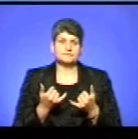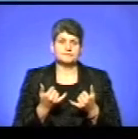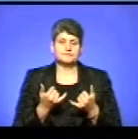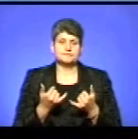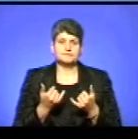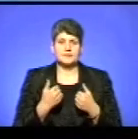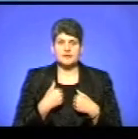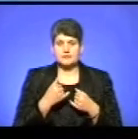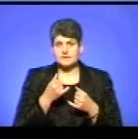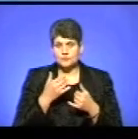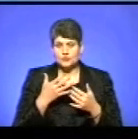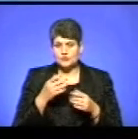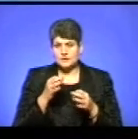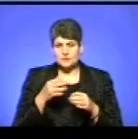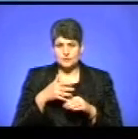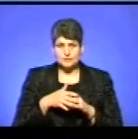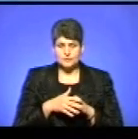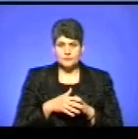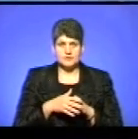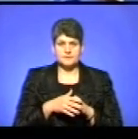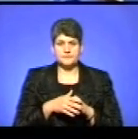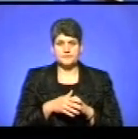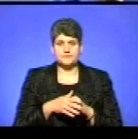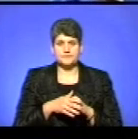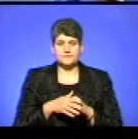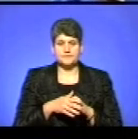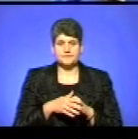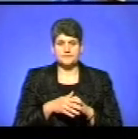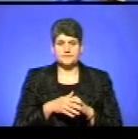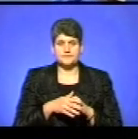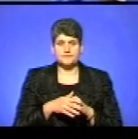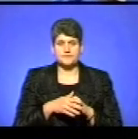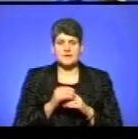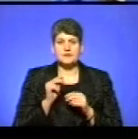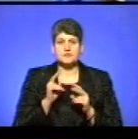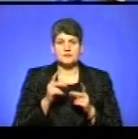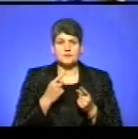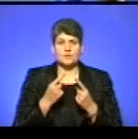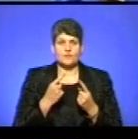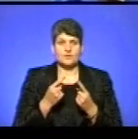Я не можу ніяк зрозуміти. З ким ви там говорите?